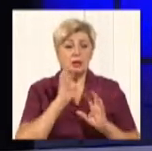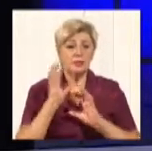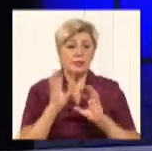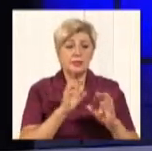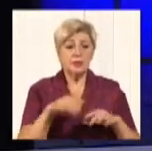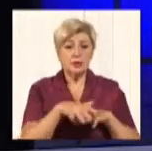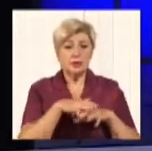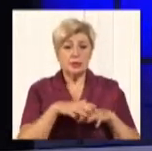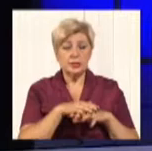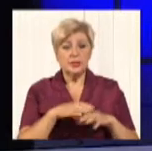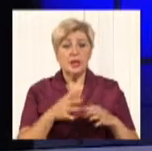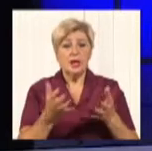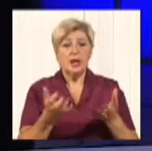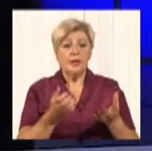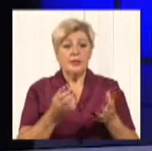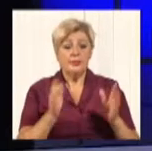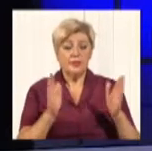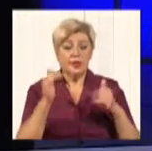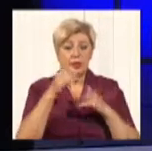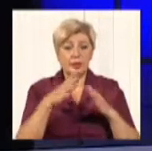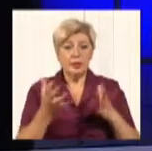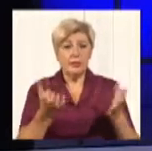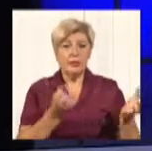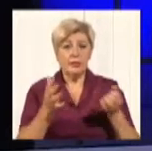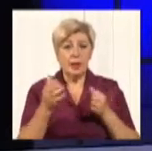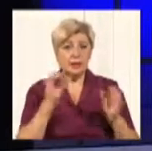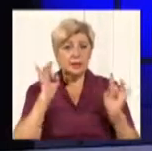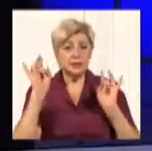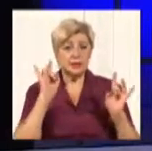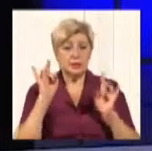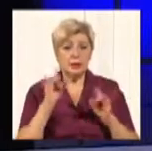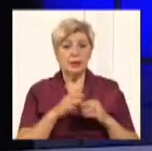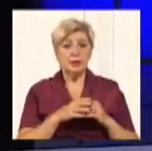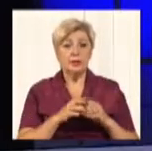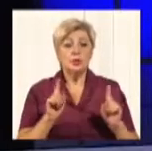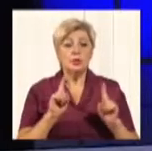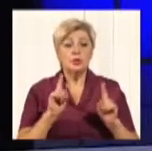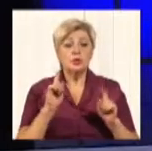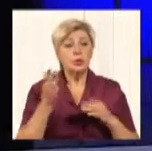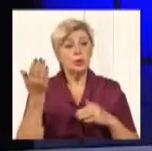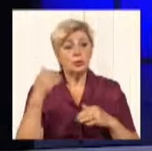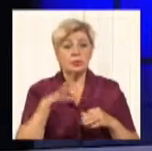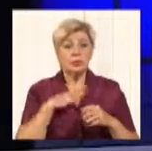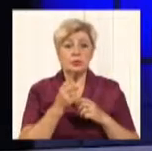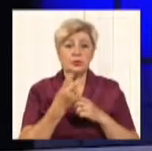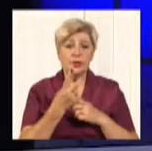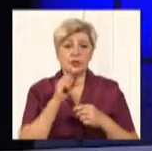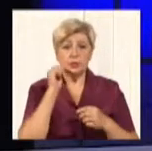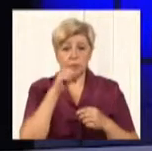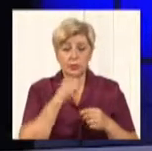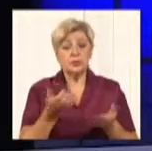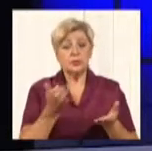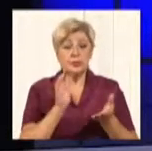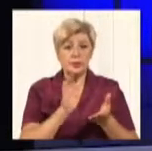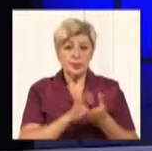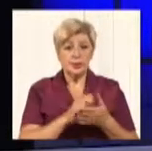населення засобами приймання сигналів цифрового телерадіомовлення. От про що в ній йшлося у 2012 році, я припиную ознайомитися. І,